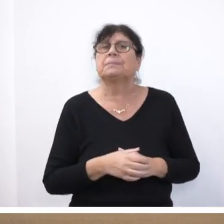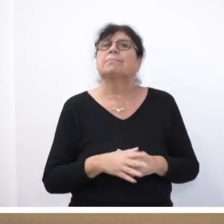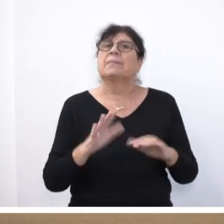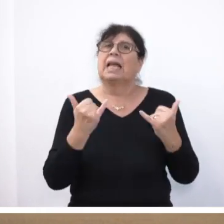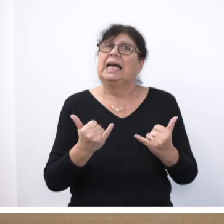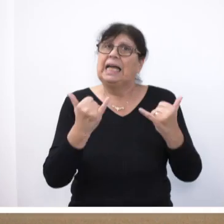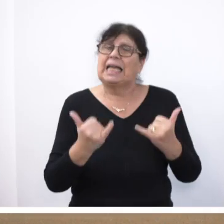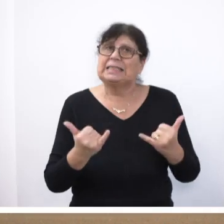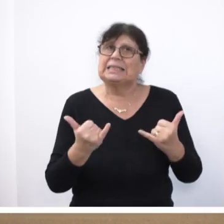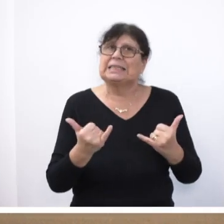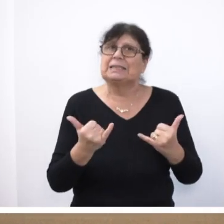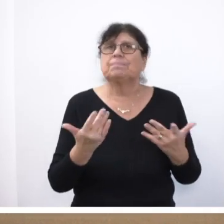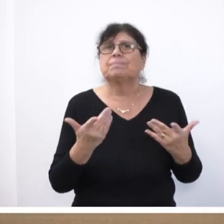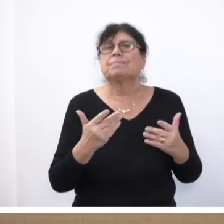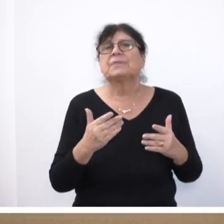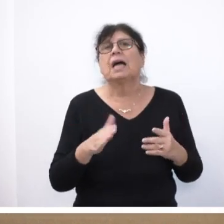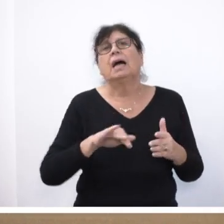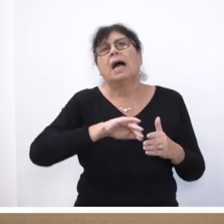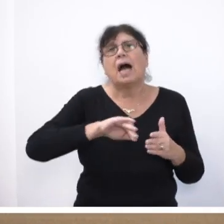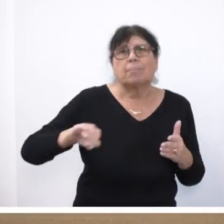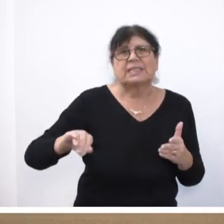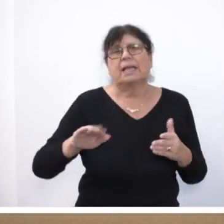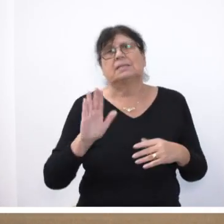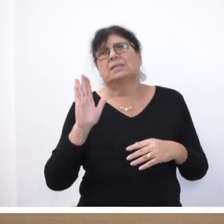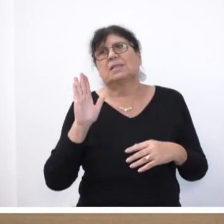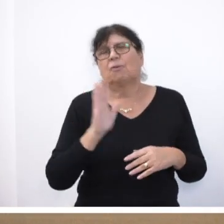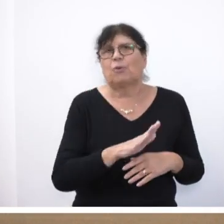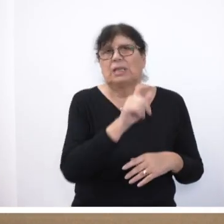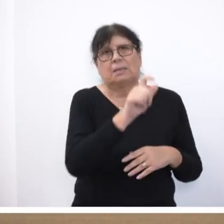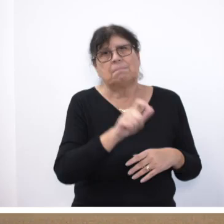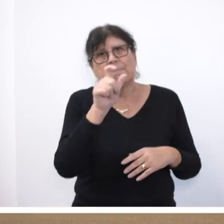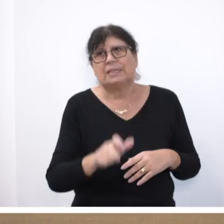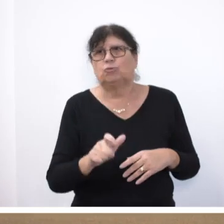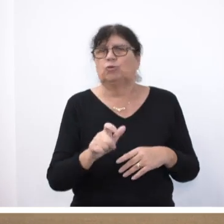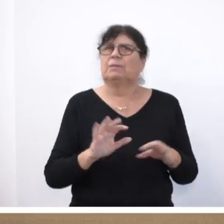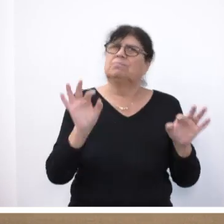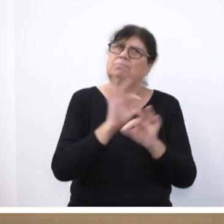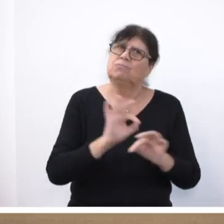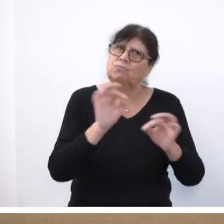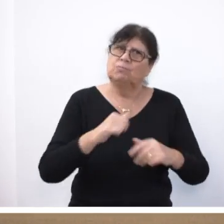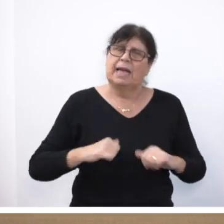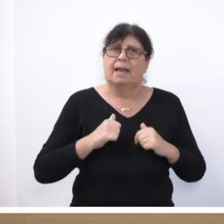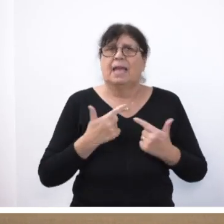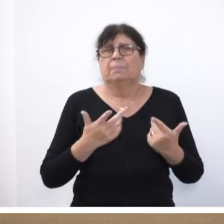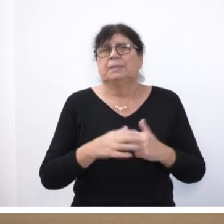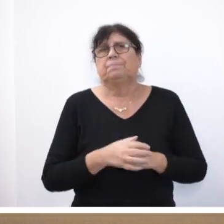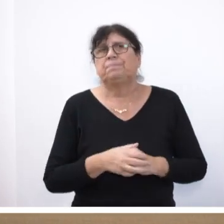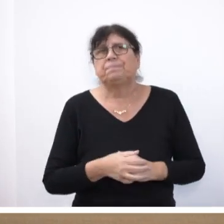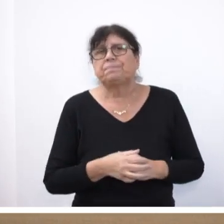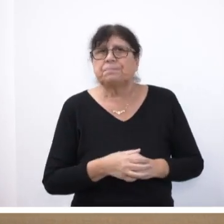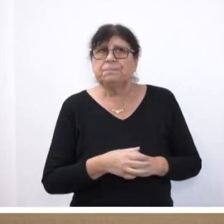mal abseits von den menschlichen Tragödien, mit denen wir es hier zu tun haben.